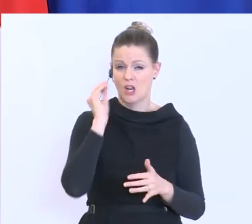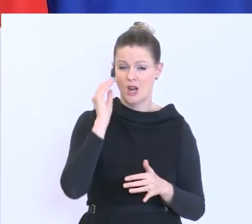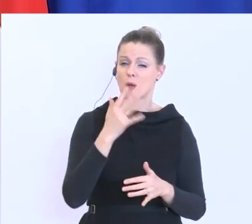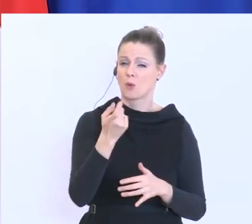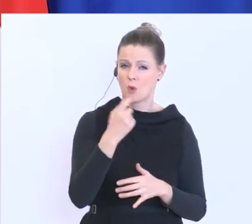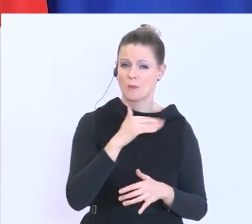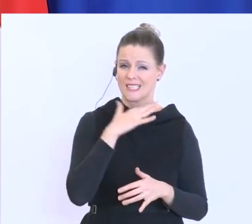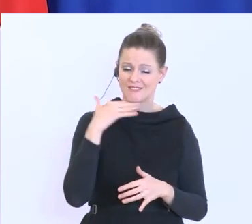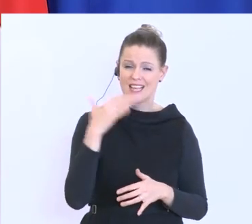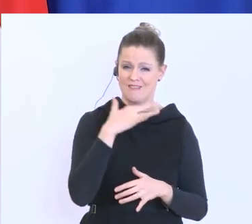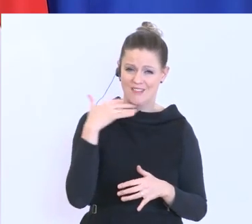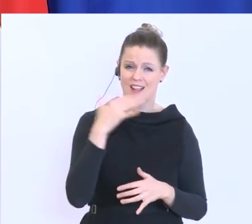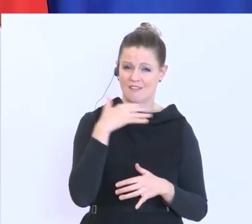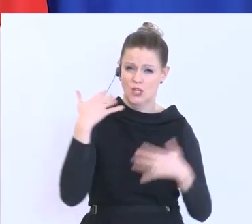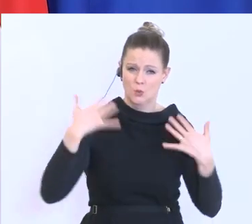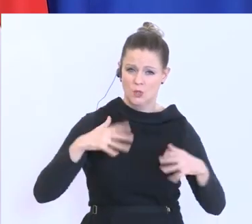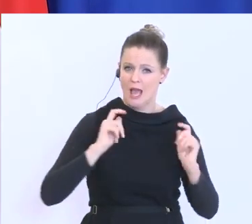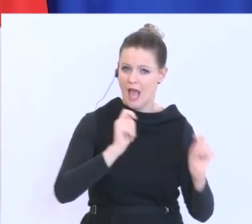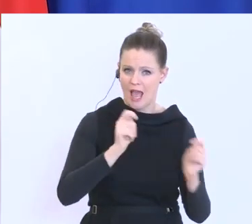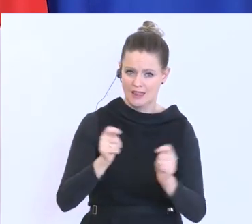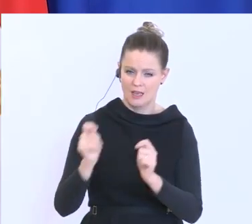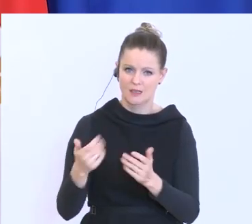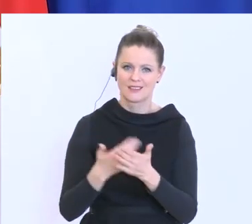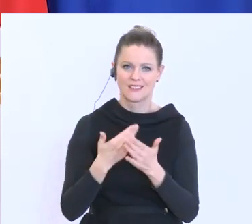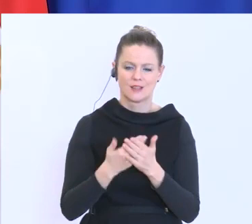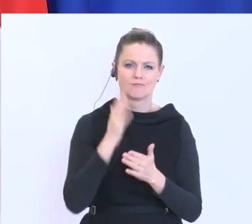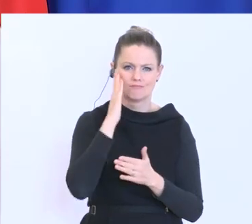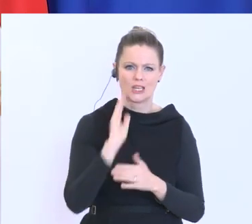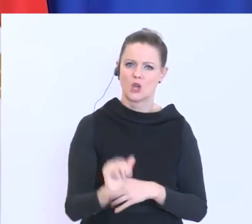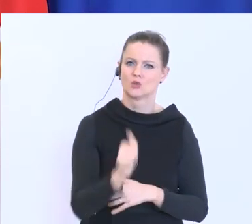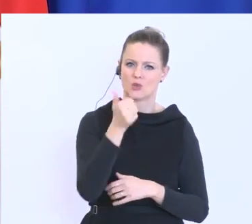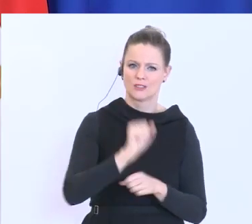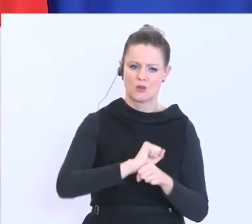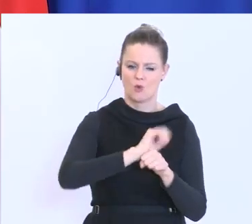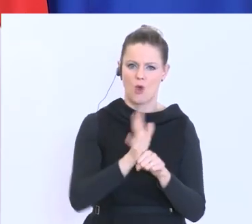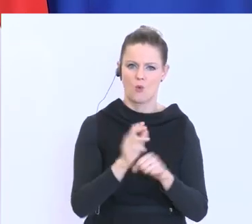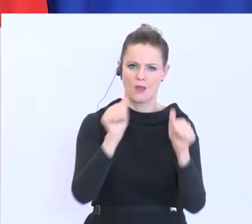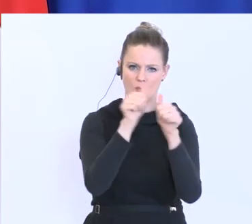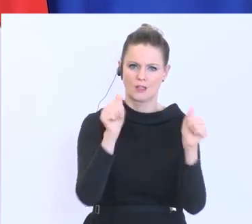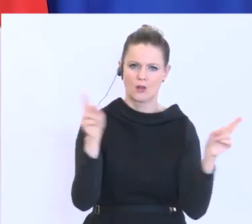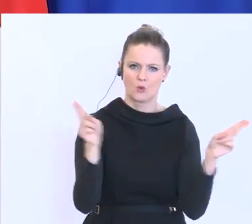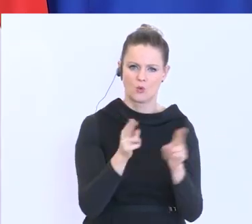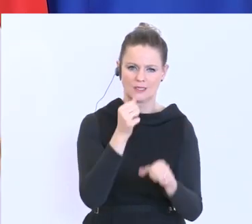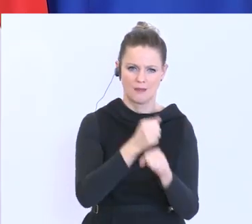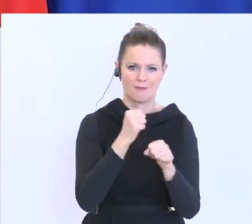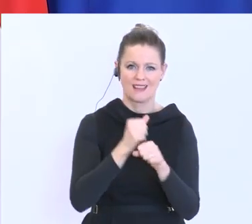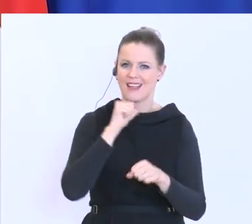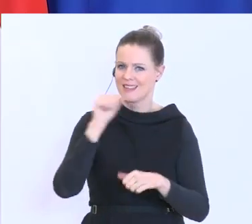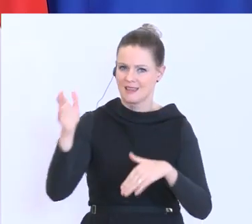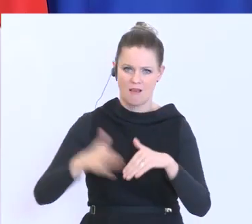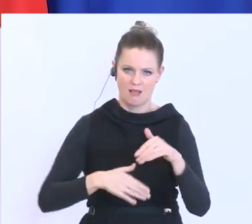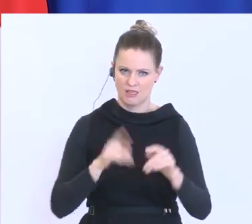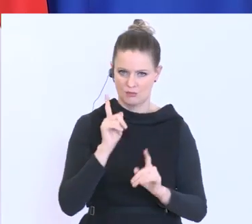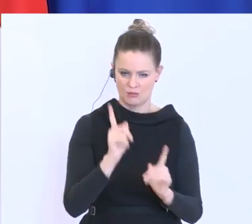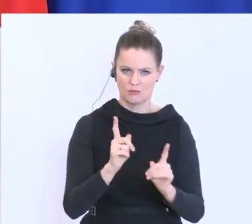Anträgen und hier auch noch einmal der Appell zu sagen, Kurzarbeit im Corona-Modell vor Kündigungen unbedingt.